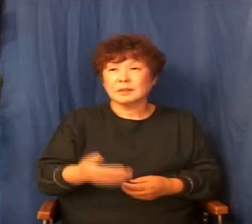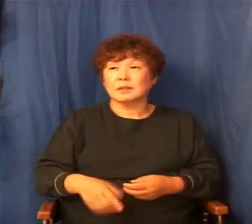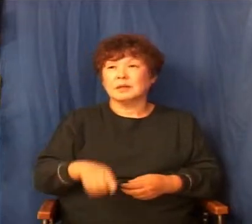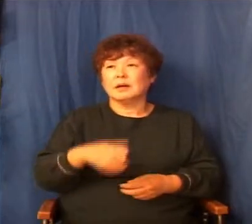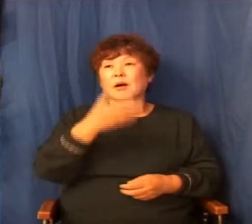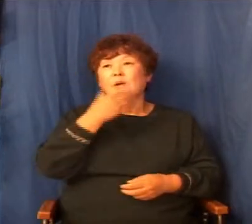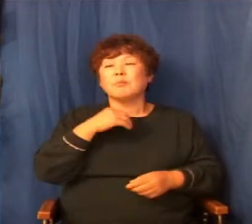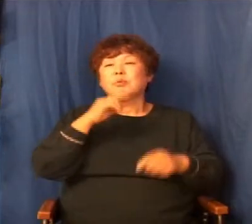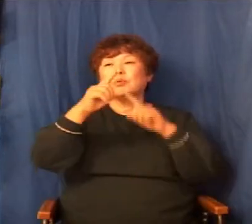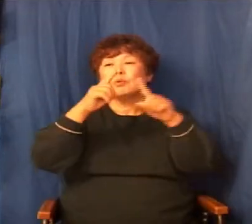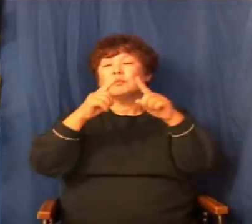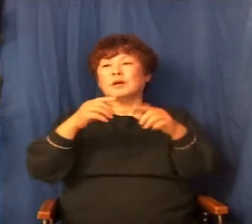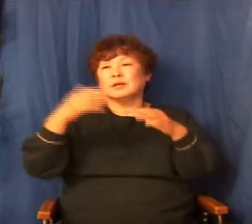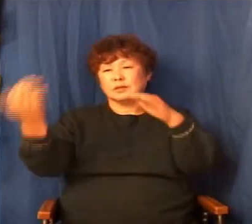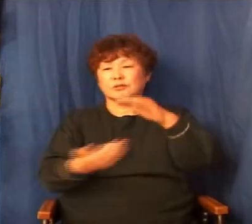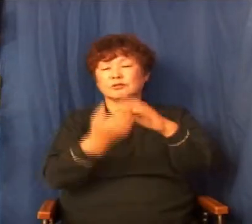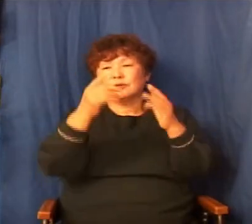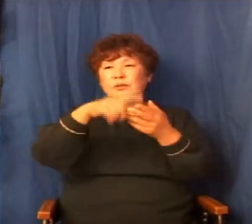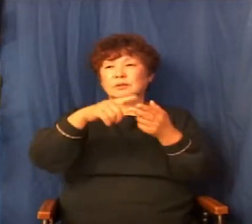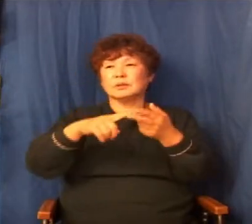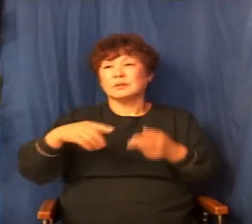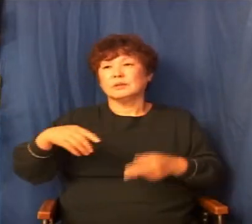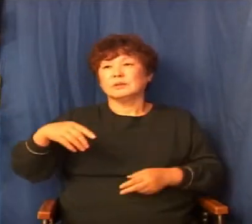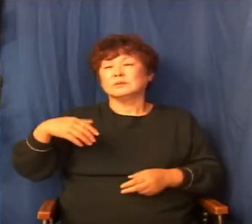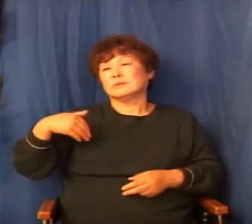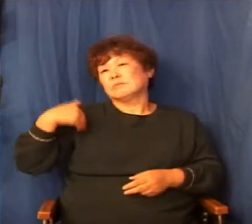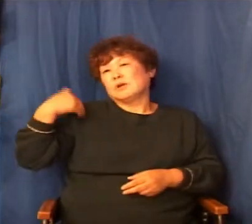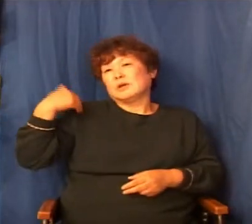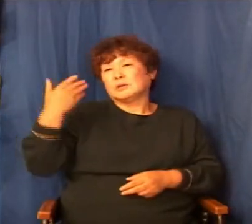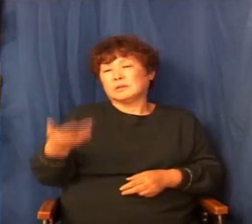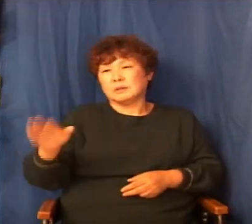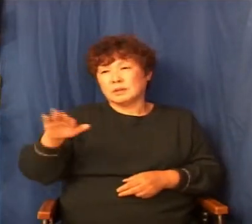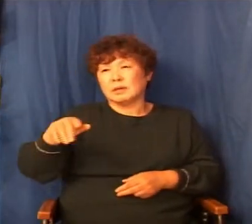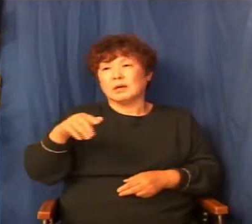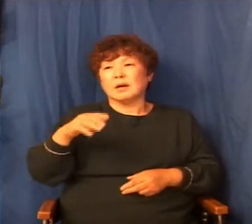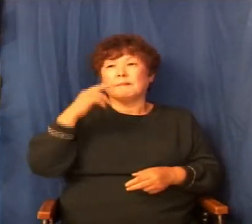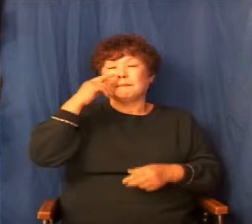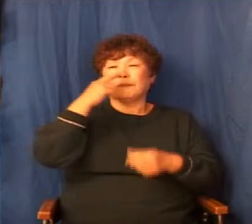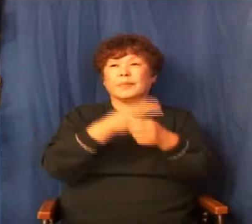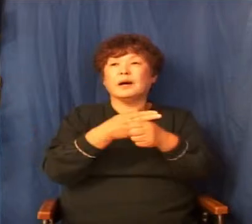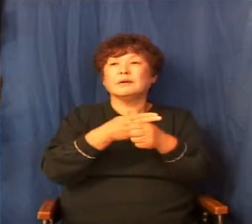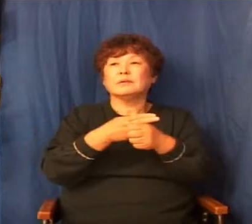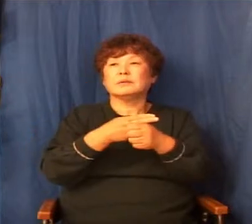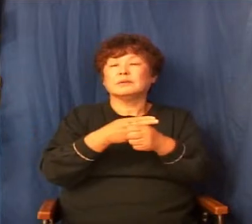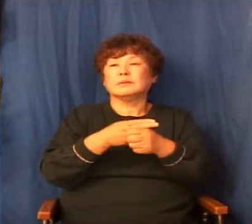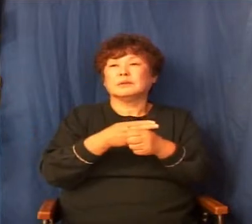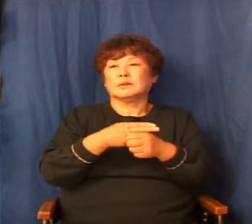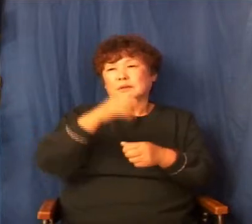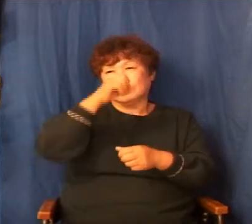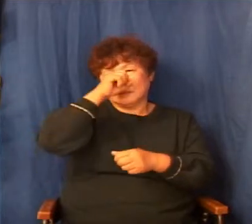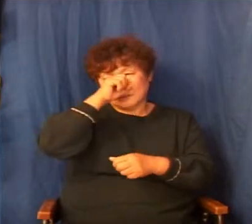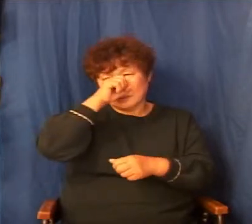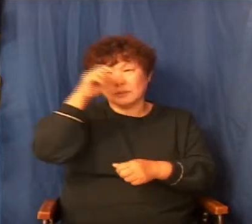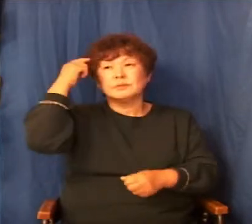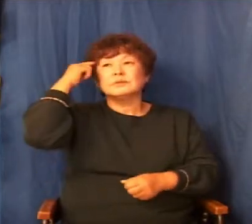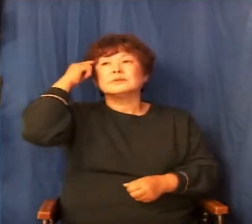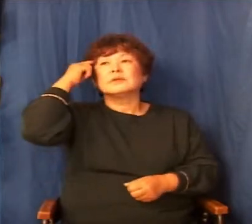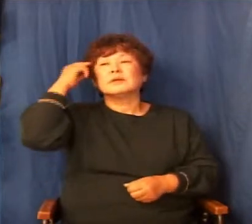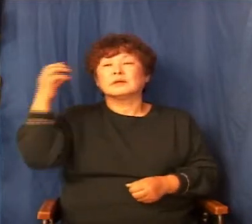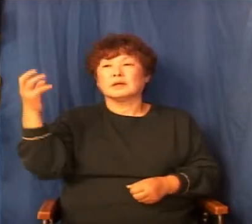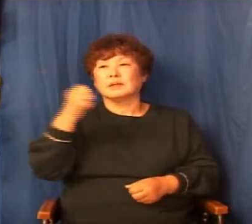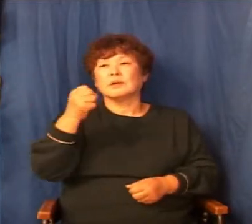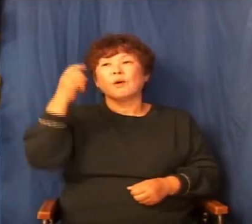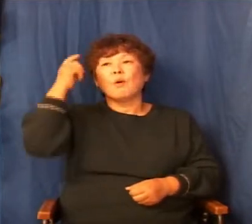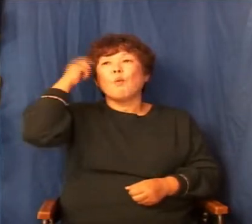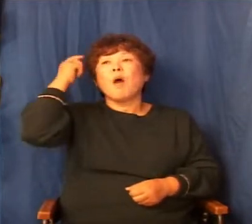수가 없어요 그러나 호의적인 것만은 확실해요 왜 생명을 건졌잖아요